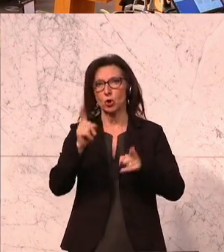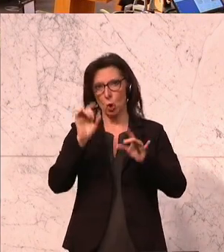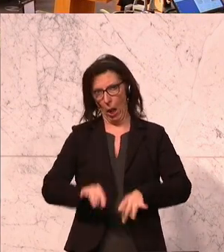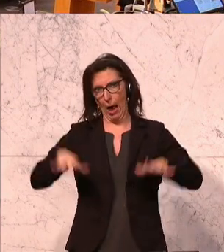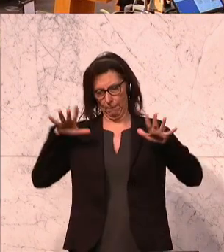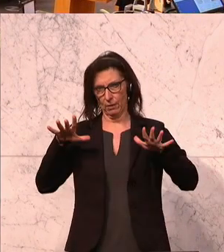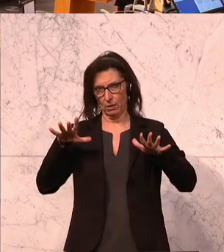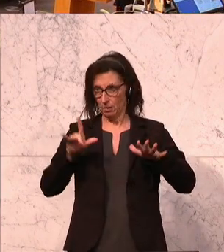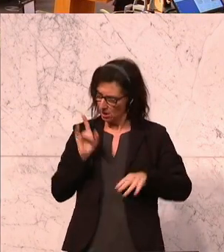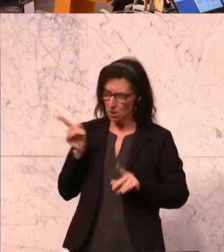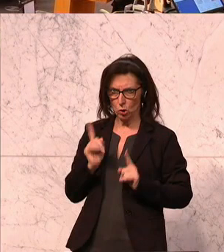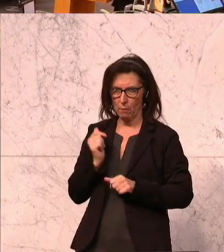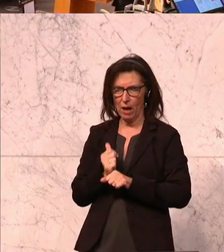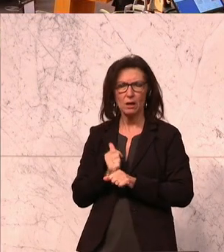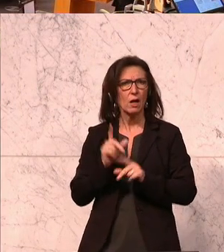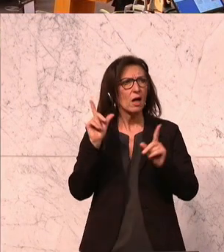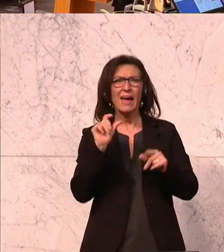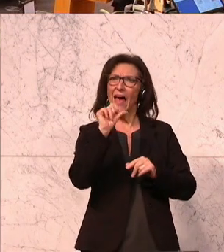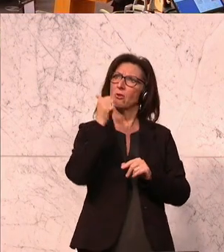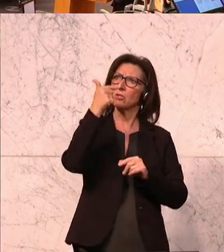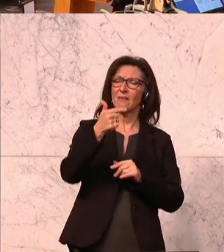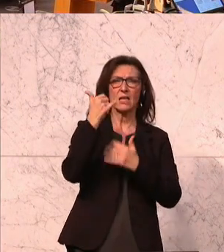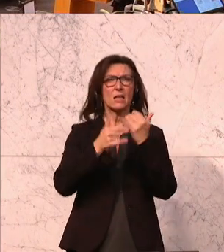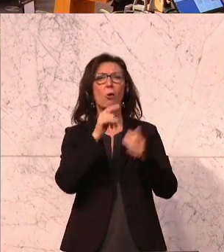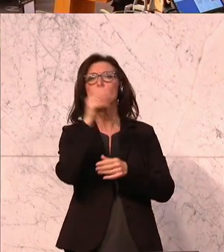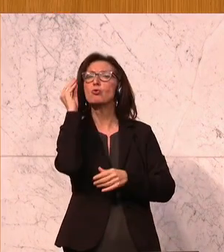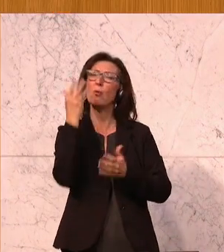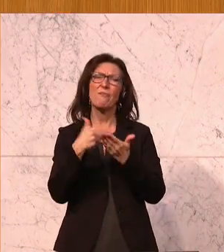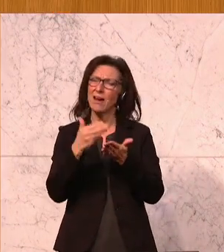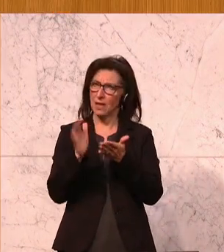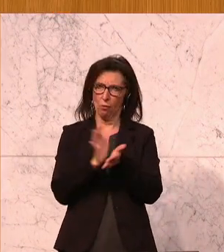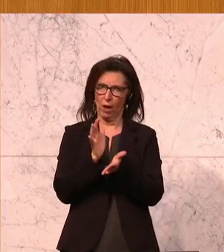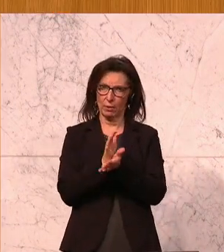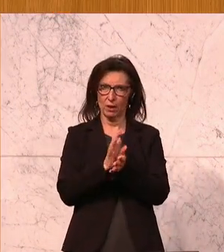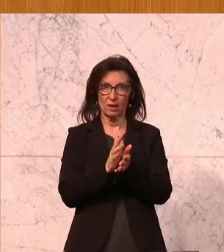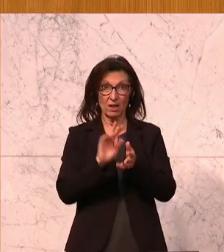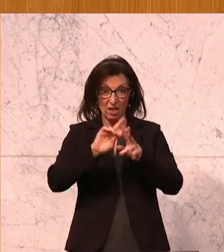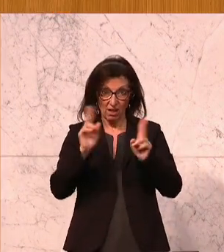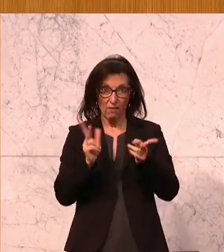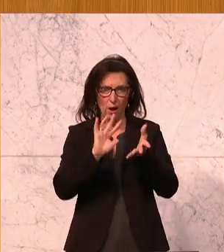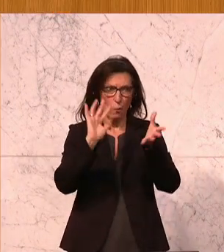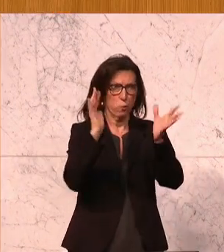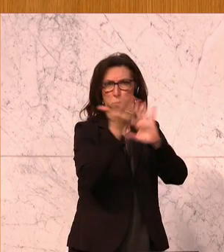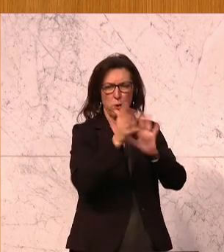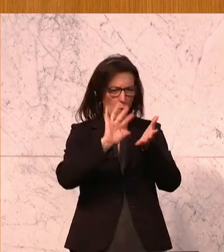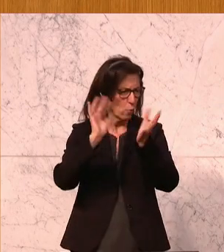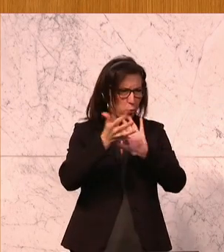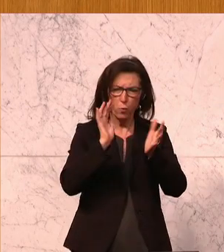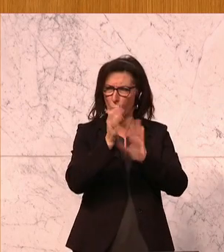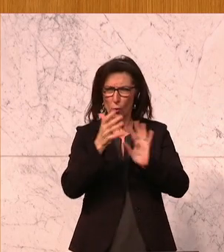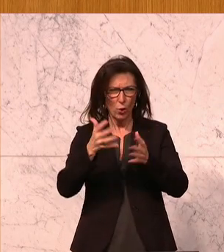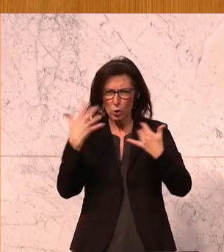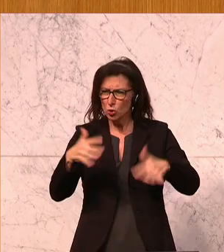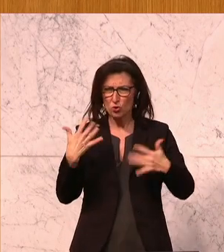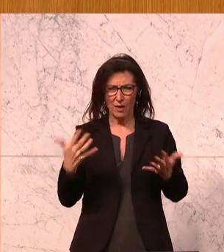Also was ist die Aufgabe von Schule im 21. Jahrhundert? Die Welt ändert sich rasend schnell. Wir schreiben so schnell wie noch